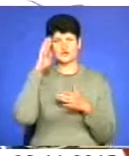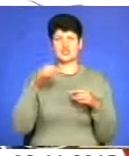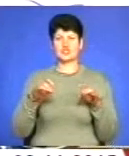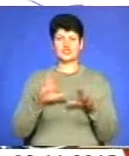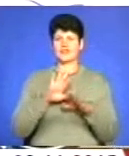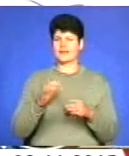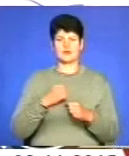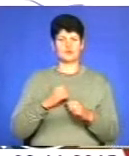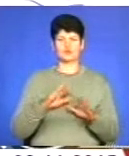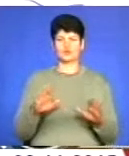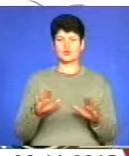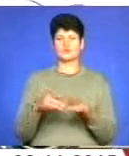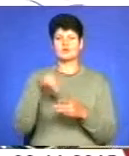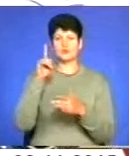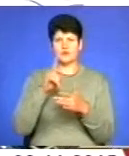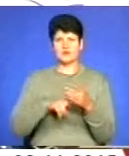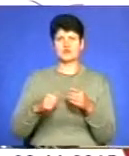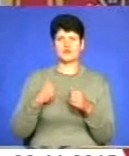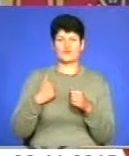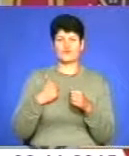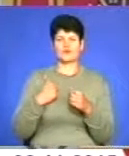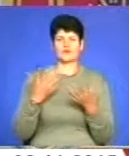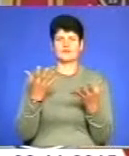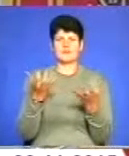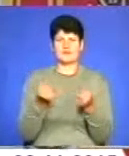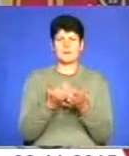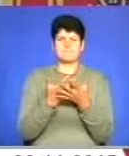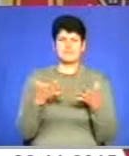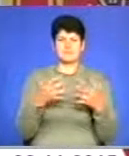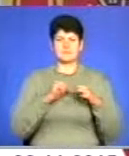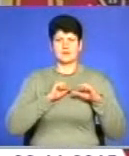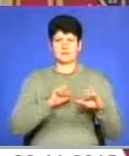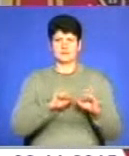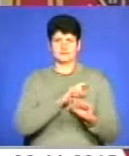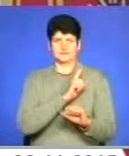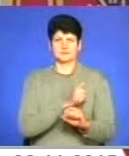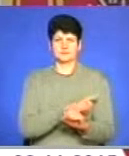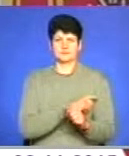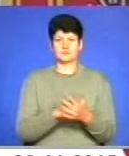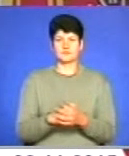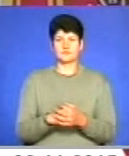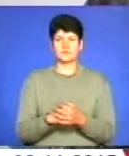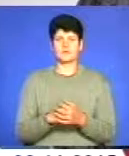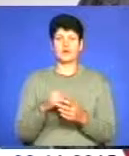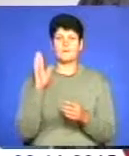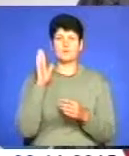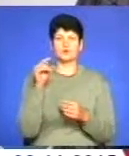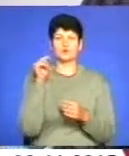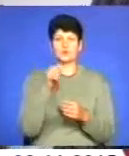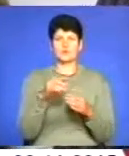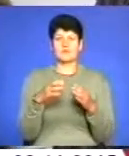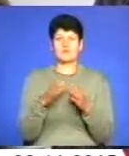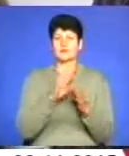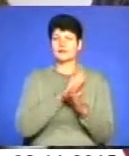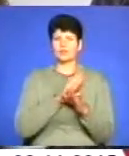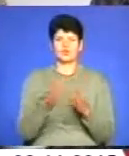не шкодує. Сподівається у військо набратися ще більше патріотизму і мужності. Я якраз буду в тій команді, яка не служитиме на тернах